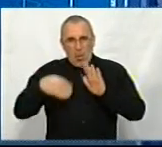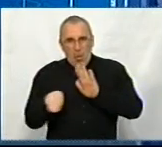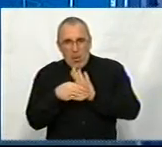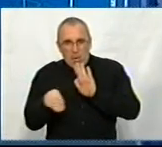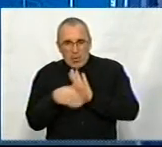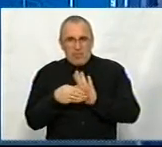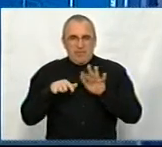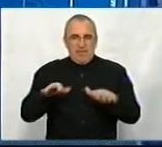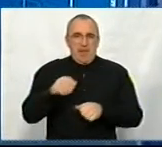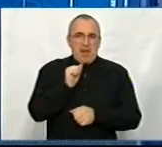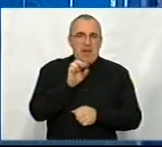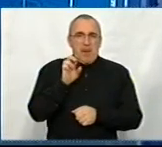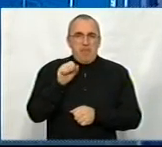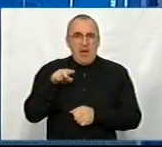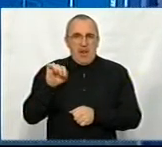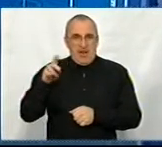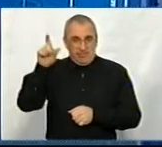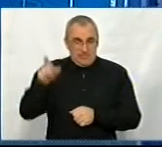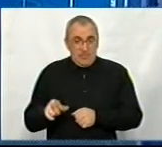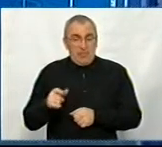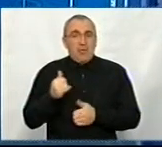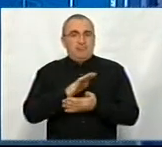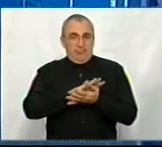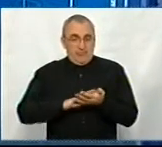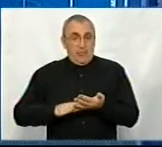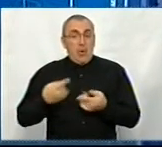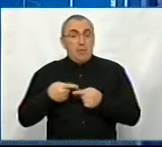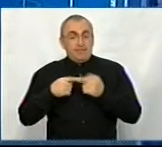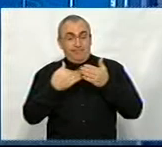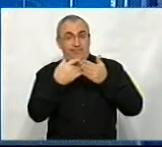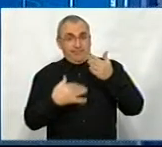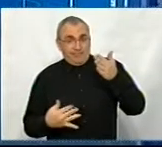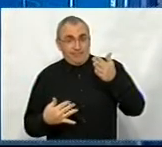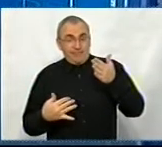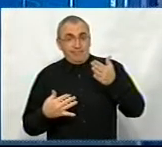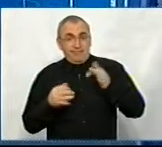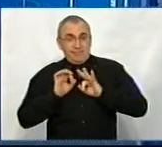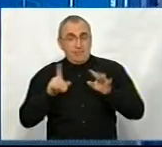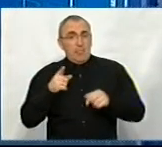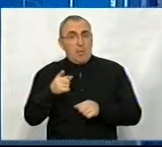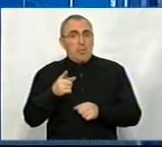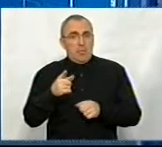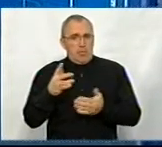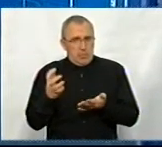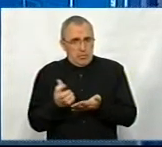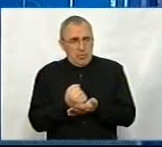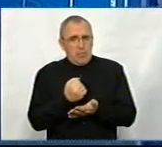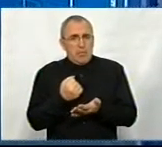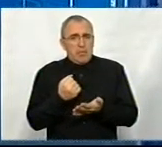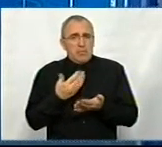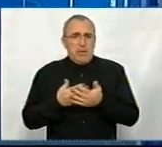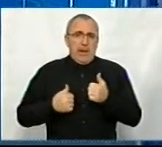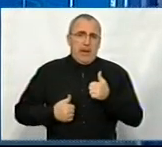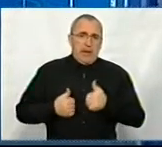дії стосовно Андрія Бали неща тривають. Але ось, що в цьому контексті цікавить. Чи довелося вам відчути певні